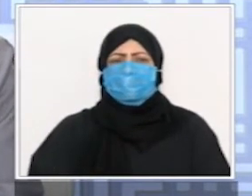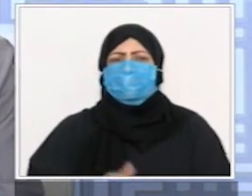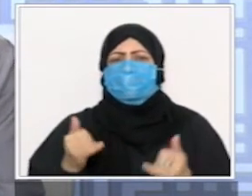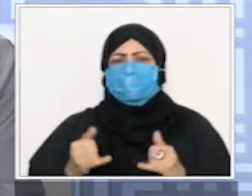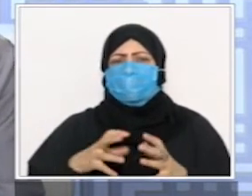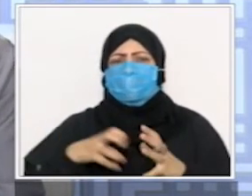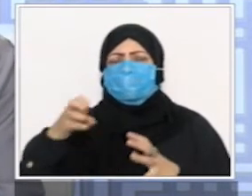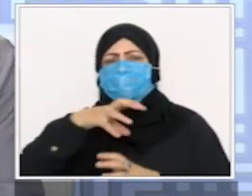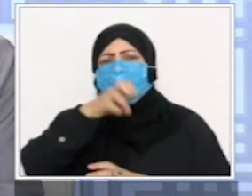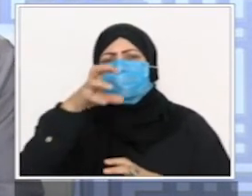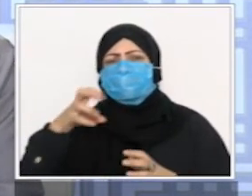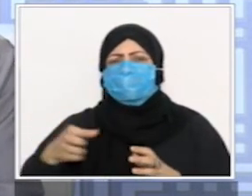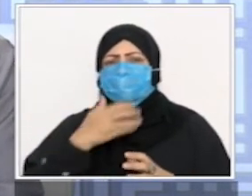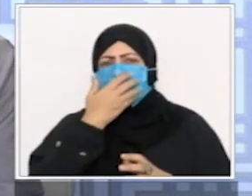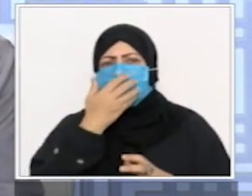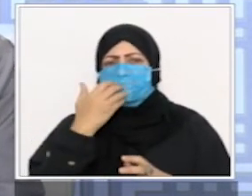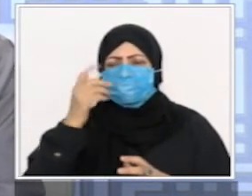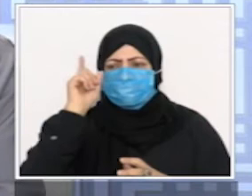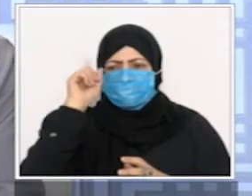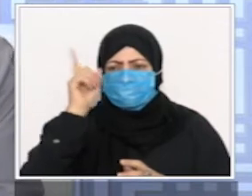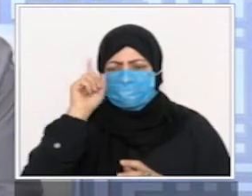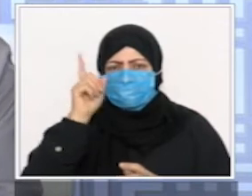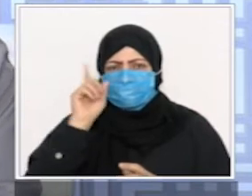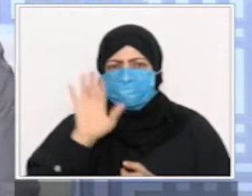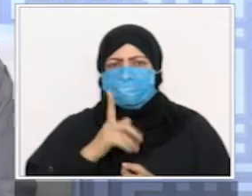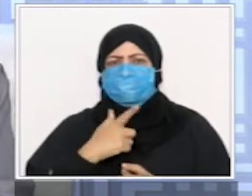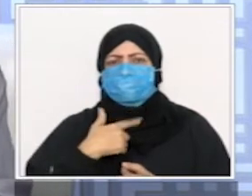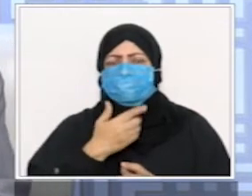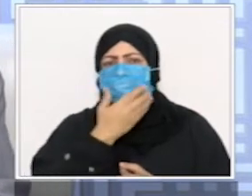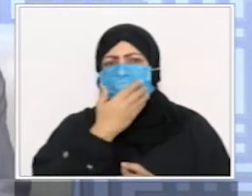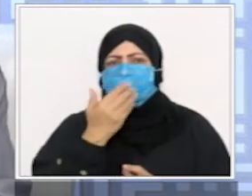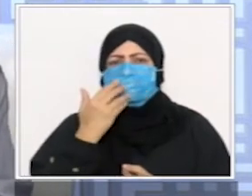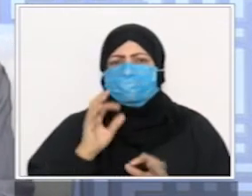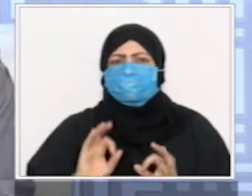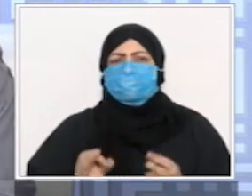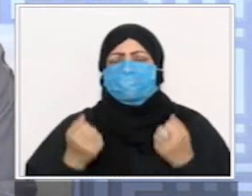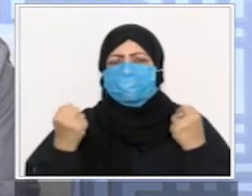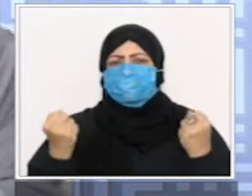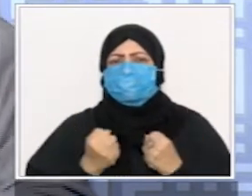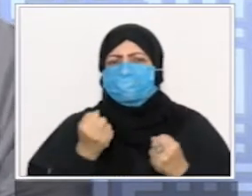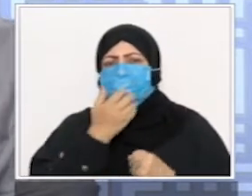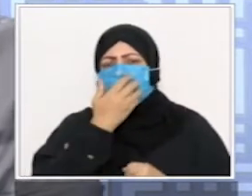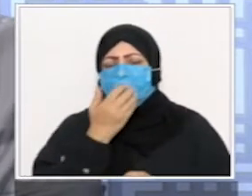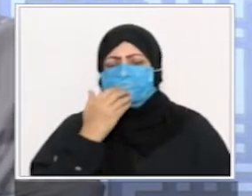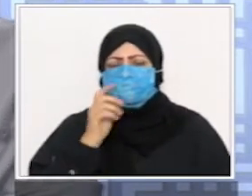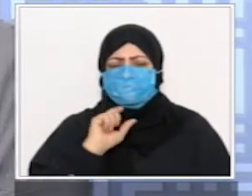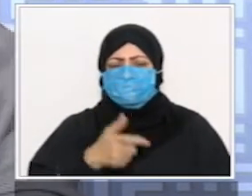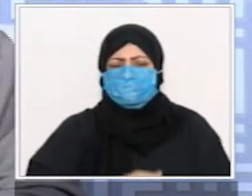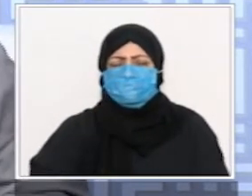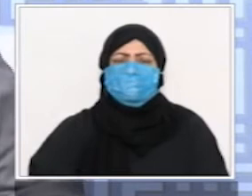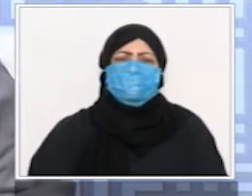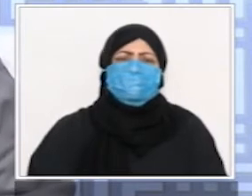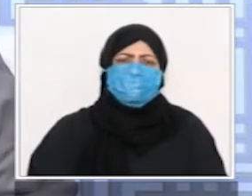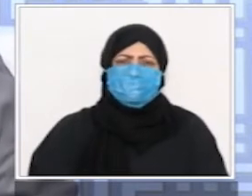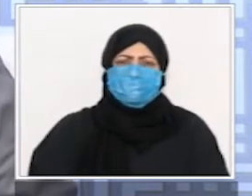حب لرمضان ولا تعظيم لشهر رمضان وينبشوه من أولى وبعد الفجر مزال يستمروا في الأكل حتى